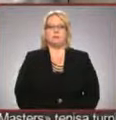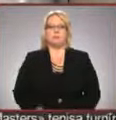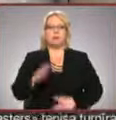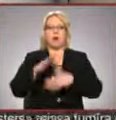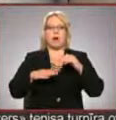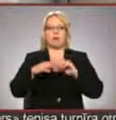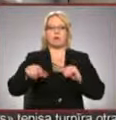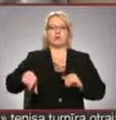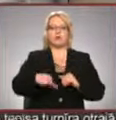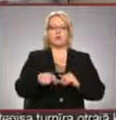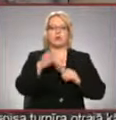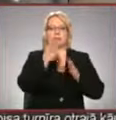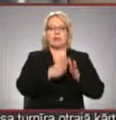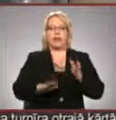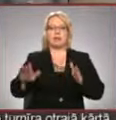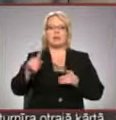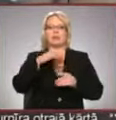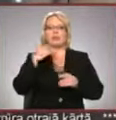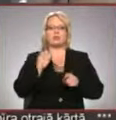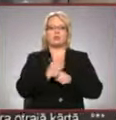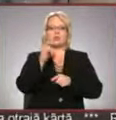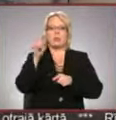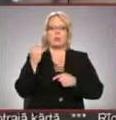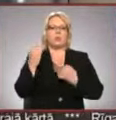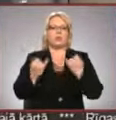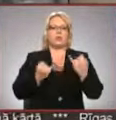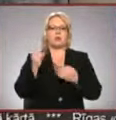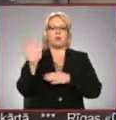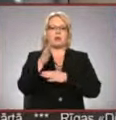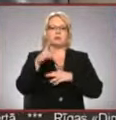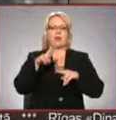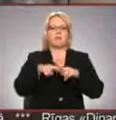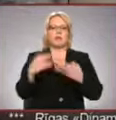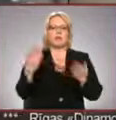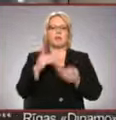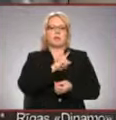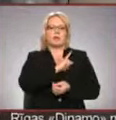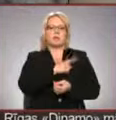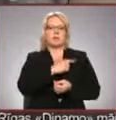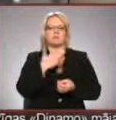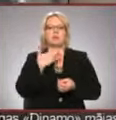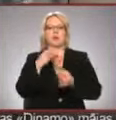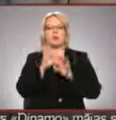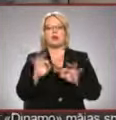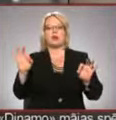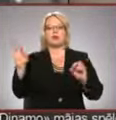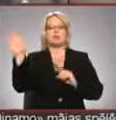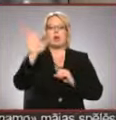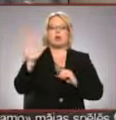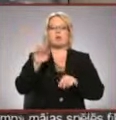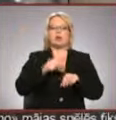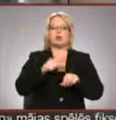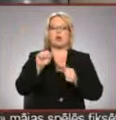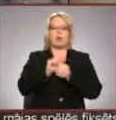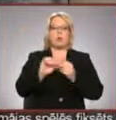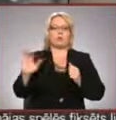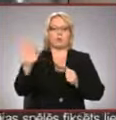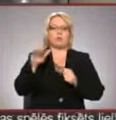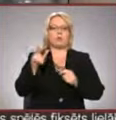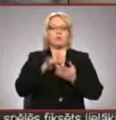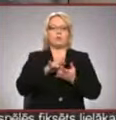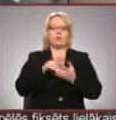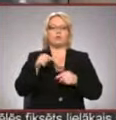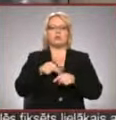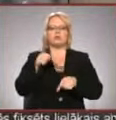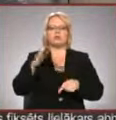Amatas upas ielai ir daudz ceļotā iecienīta pastaigvieta, kur iespējams baudīt krāšņas Ainavas un neskarto dabu, taču, lai turisti šeit